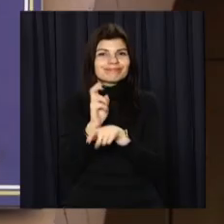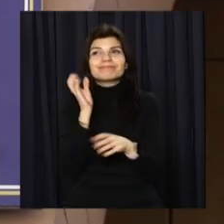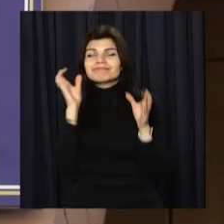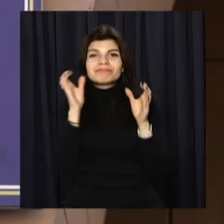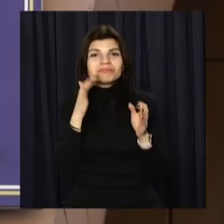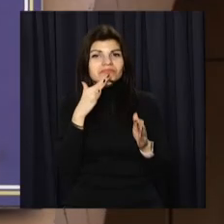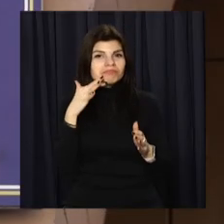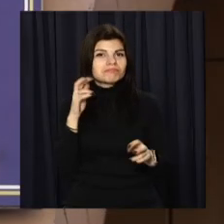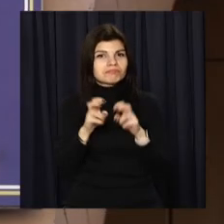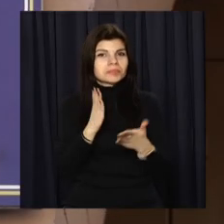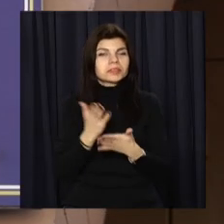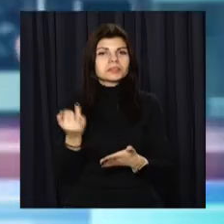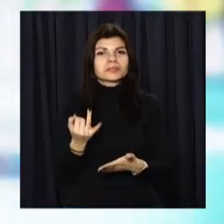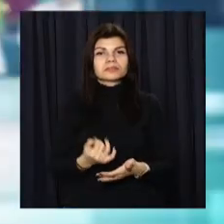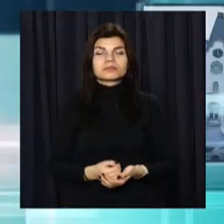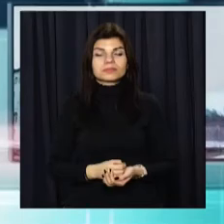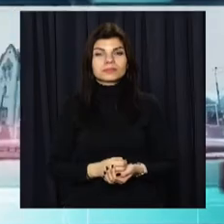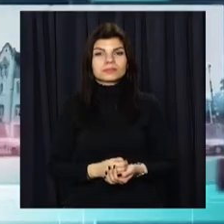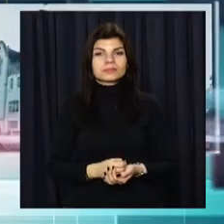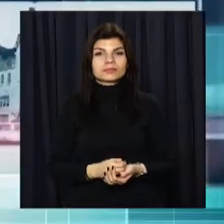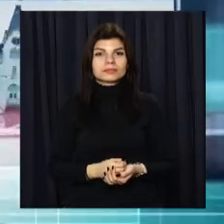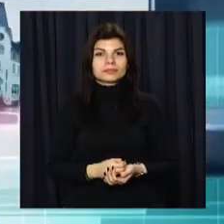News, телеканал «Відкритий».